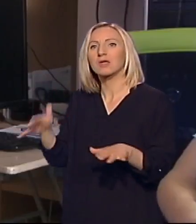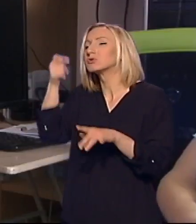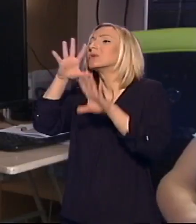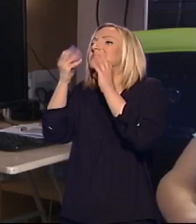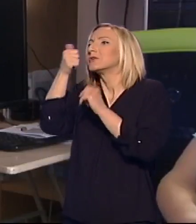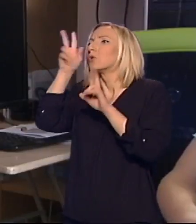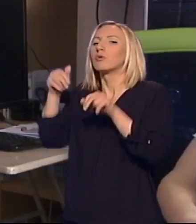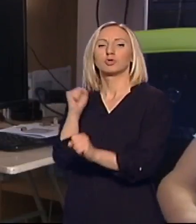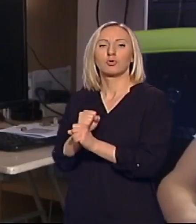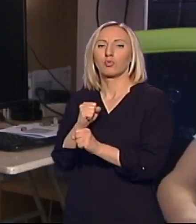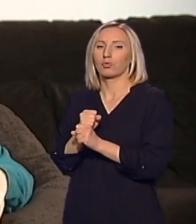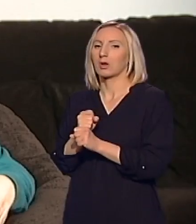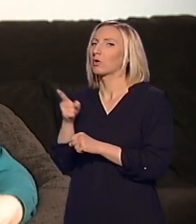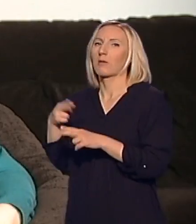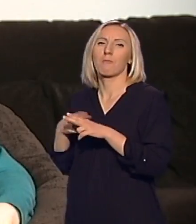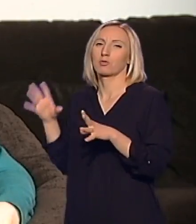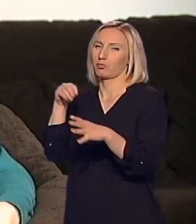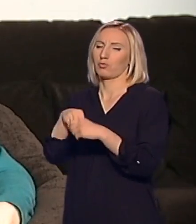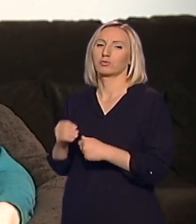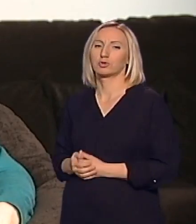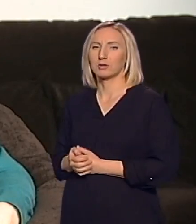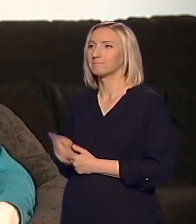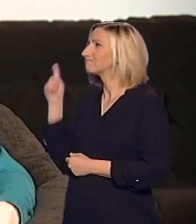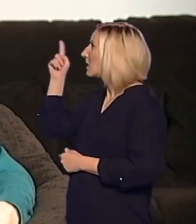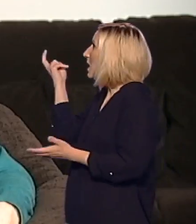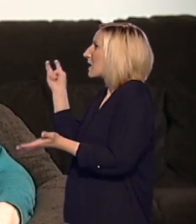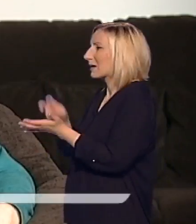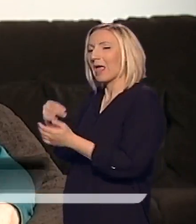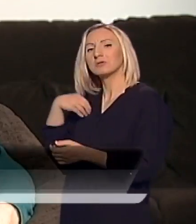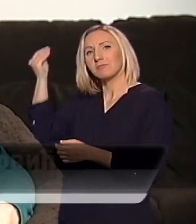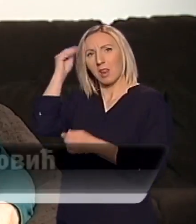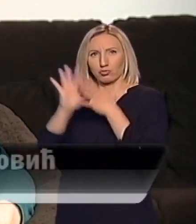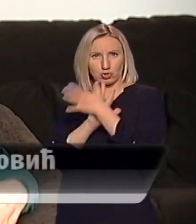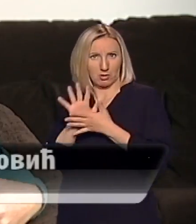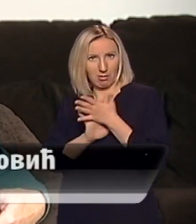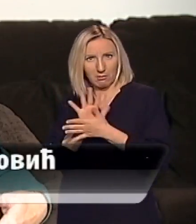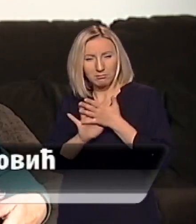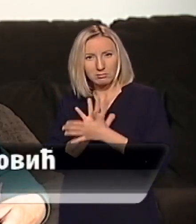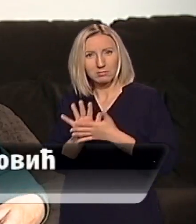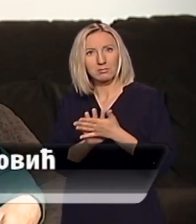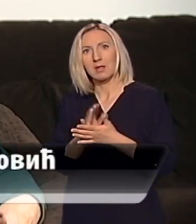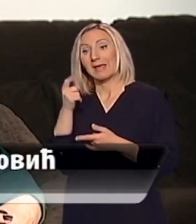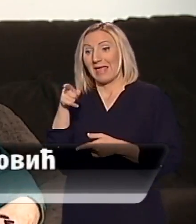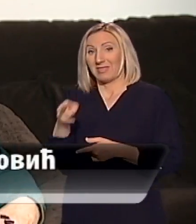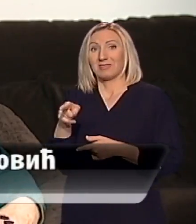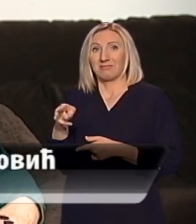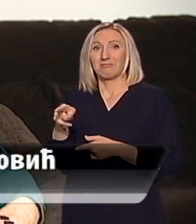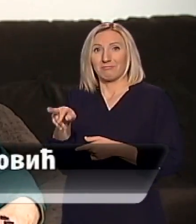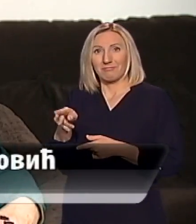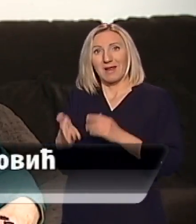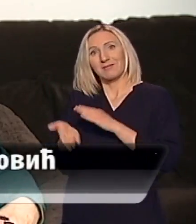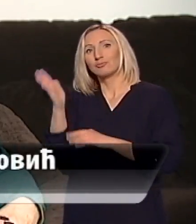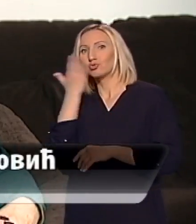izvede ona je potpuno uključena. Pa ja sam naučila vrlo rano tu taj znakovni jezik kada je on krenuo u školu,